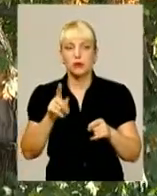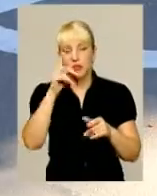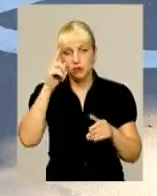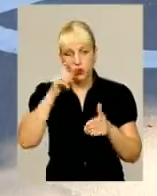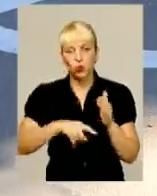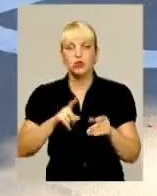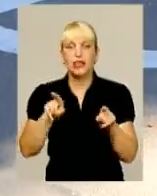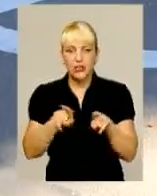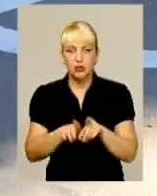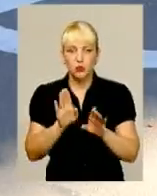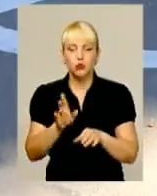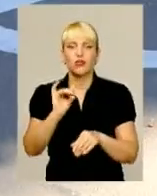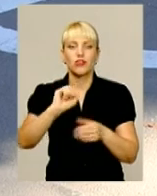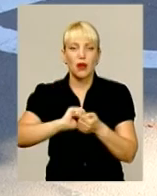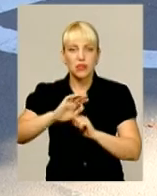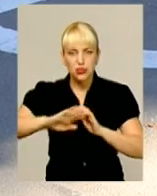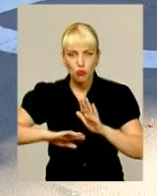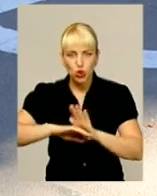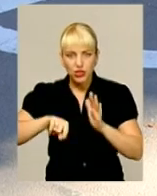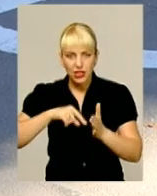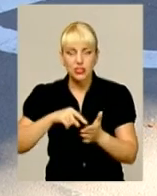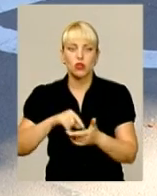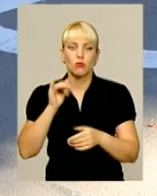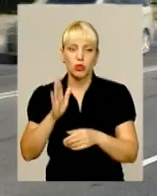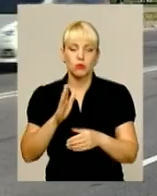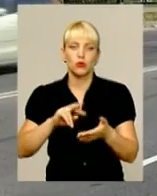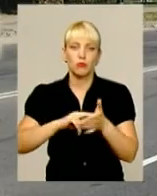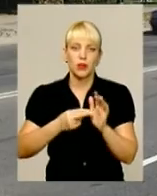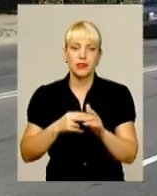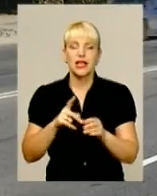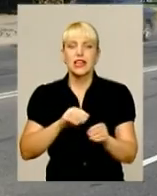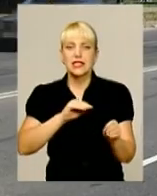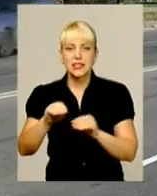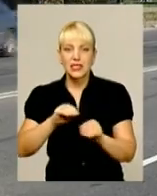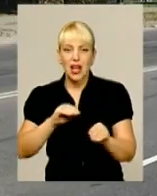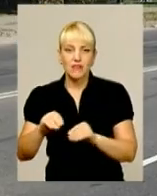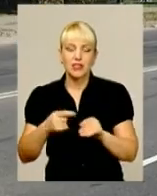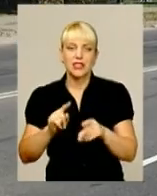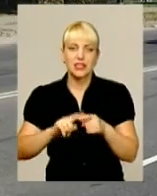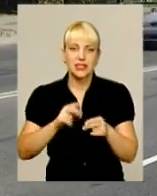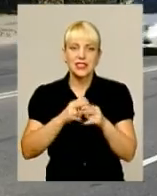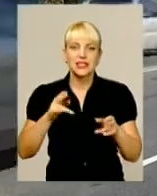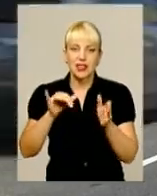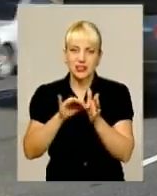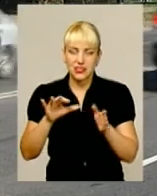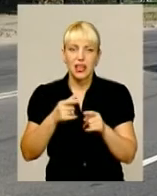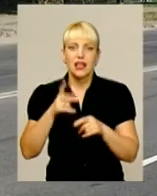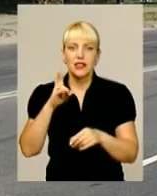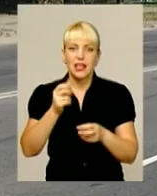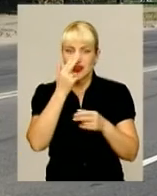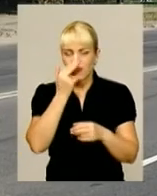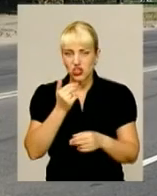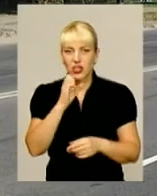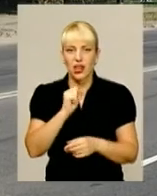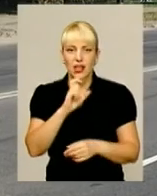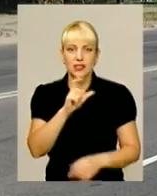-Подільському. А ще в планах розбудовників мережі ставити підзарядні станції на звичних АЗС. Вікторія Паламар, Олександр Горішевський